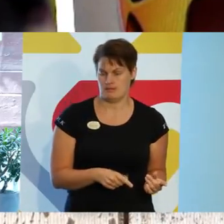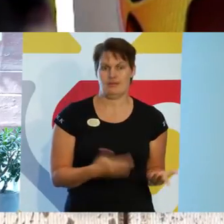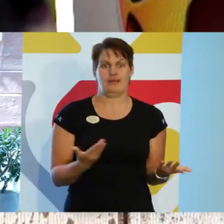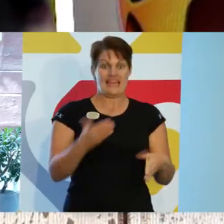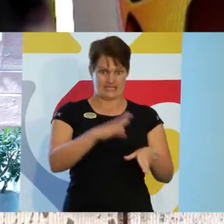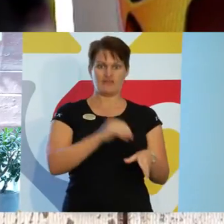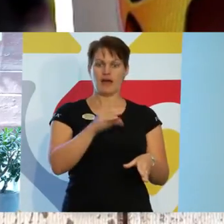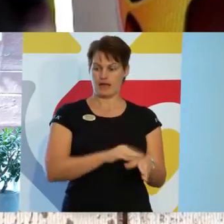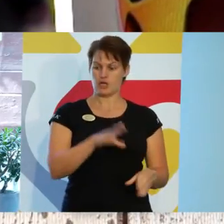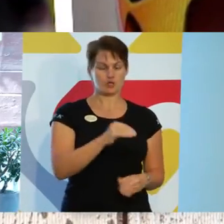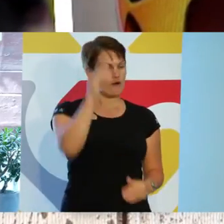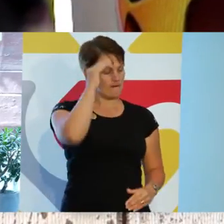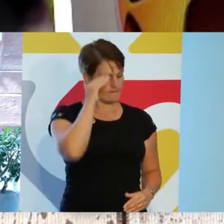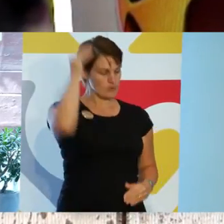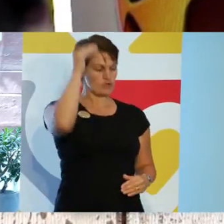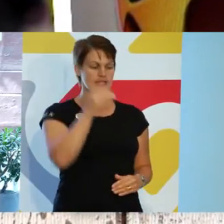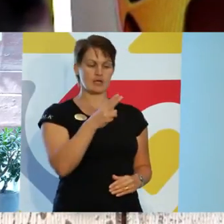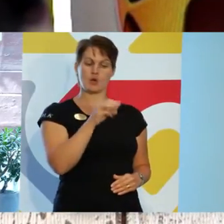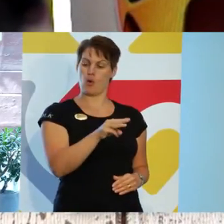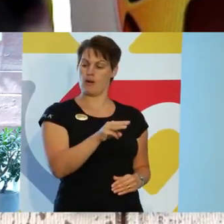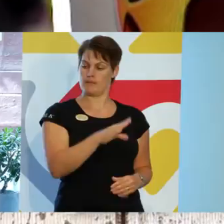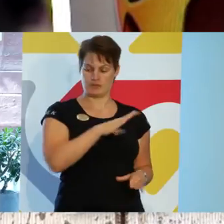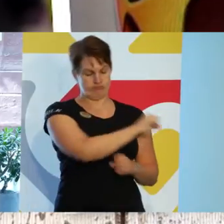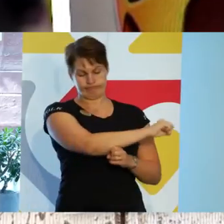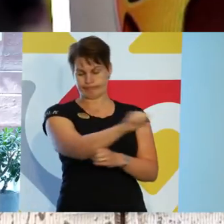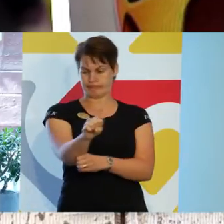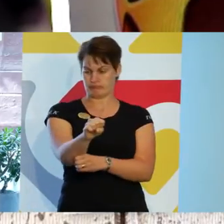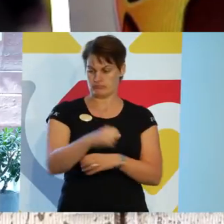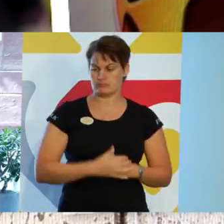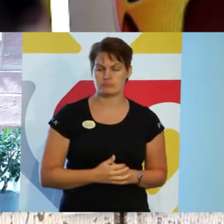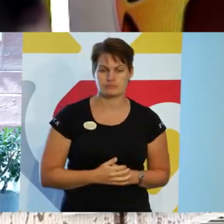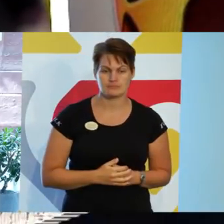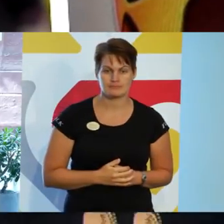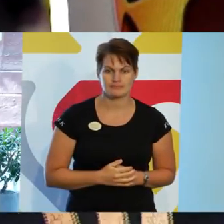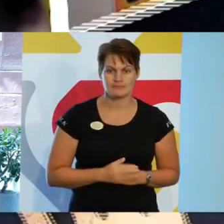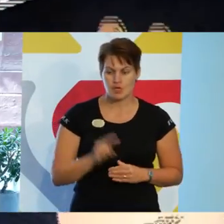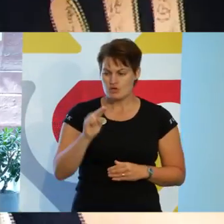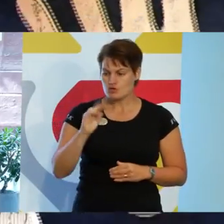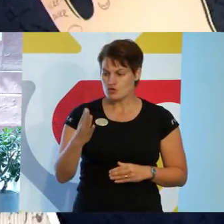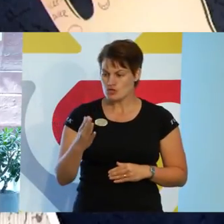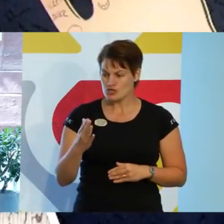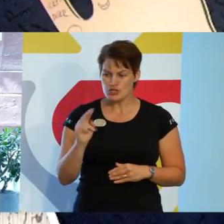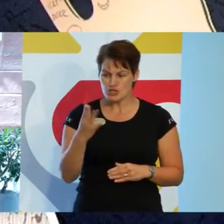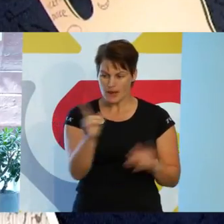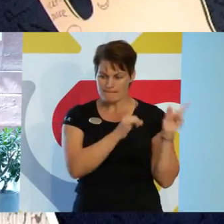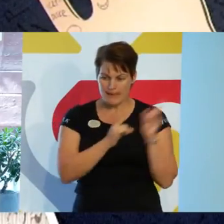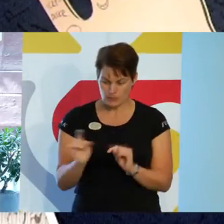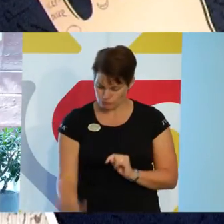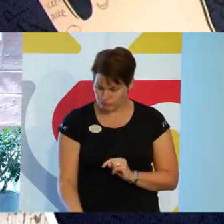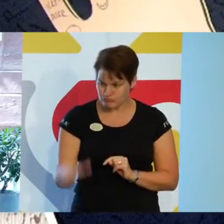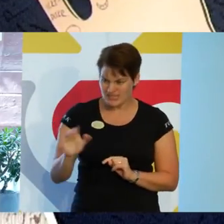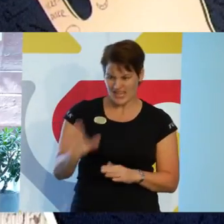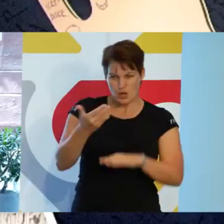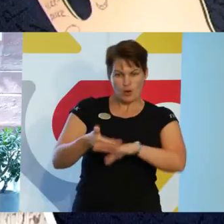Sverige där vuxen normen regerade. Nya och färska människors idéer och kompetenser